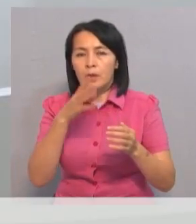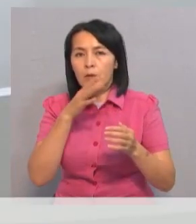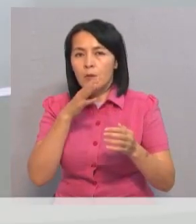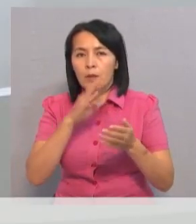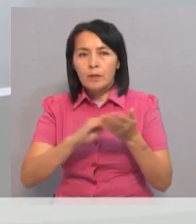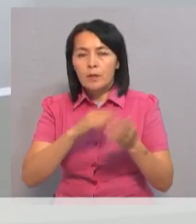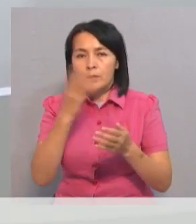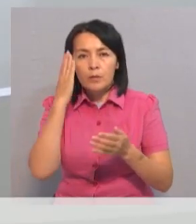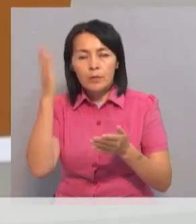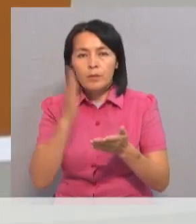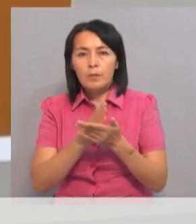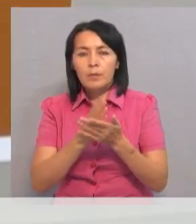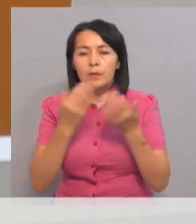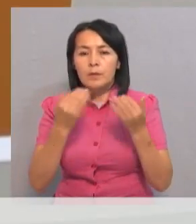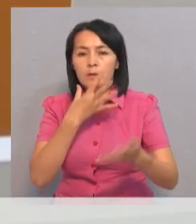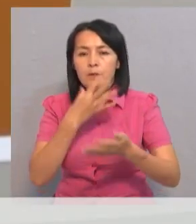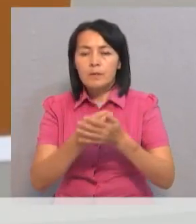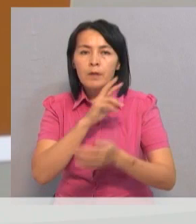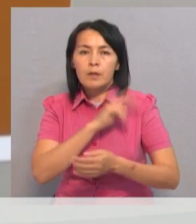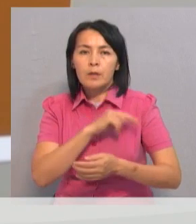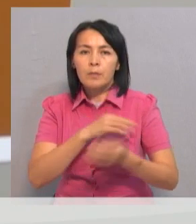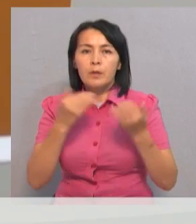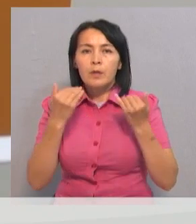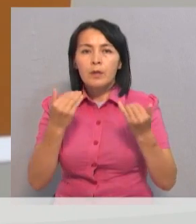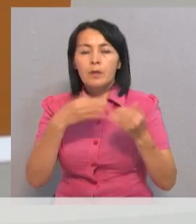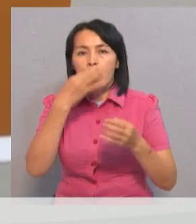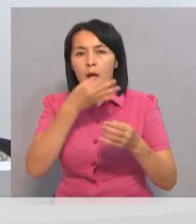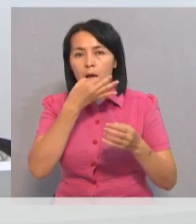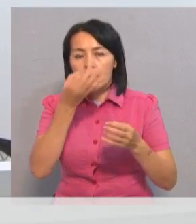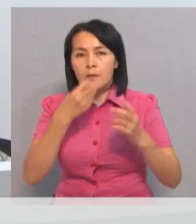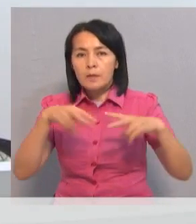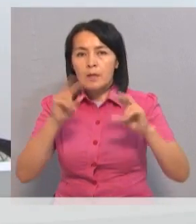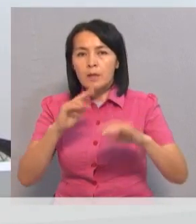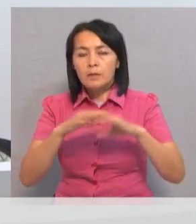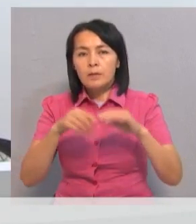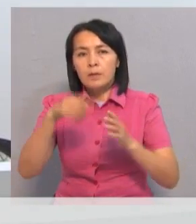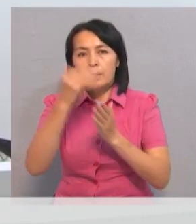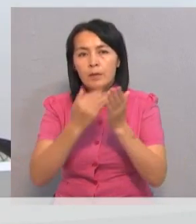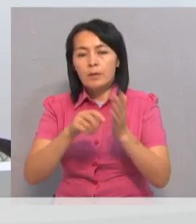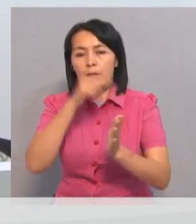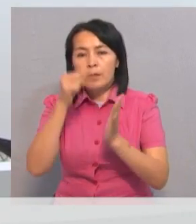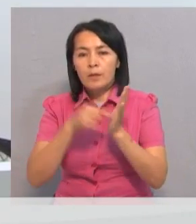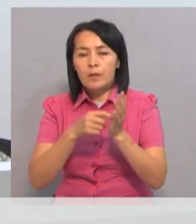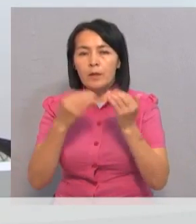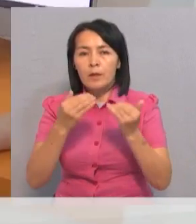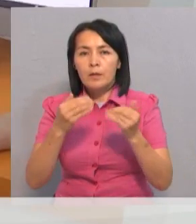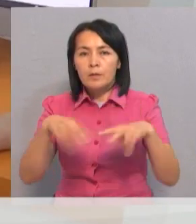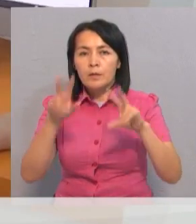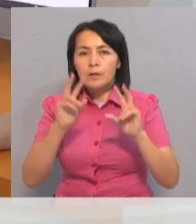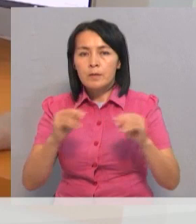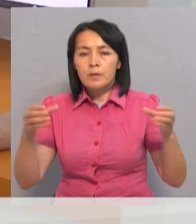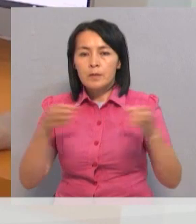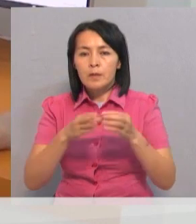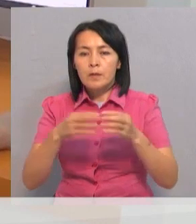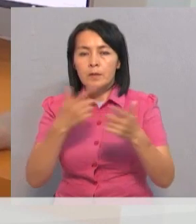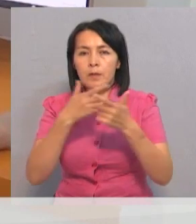жалобы и небрежно относились к своей работе. Кроме ответственного специалиста по данному вопросу предупреждены специалисты отдела